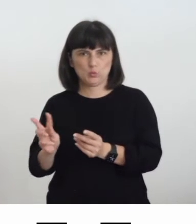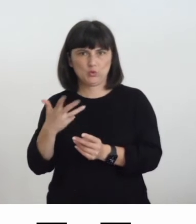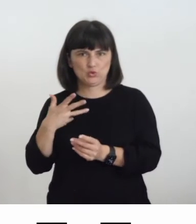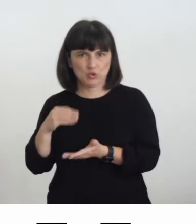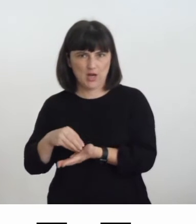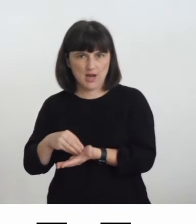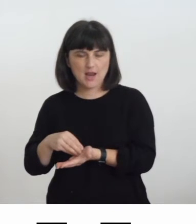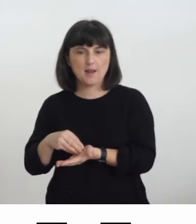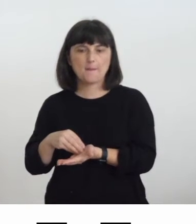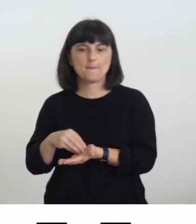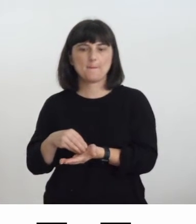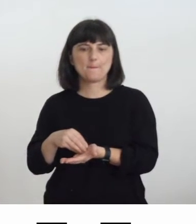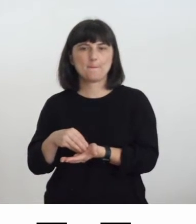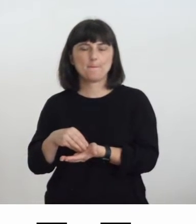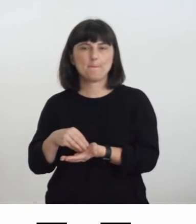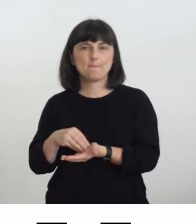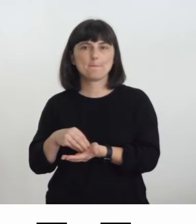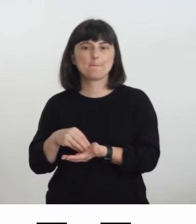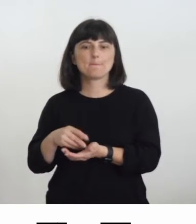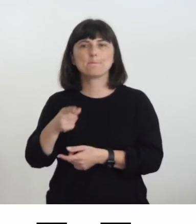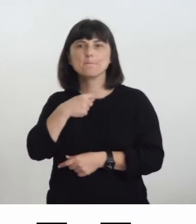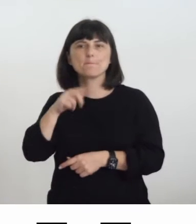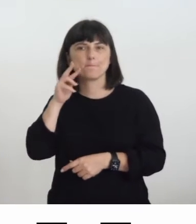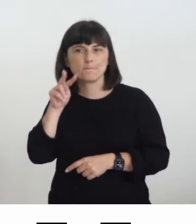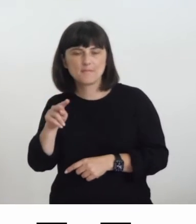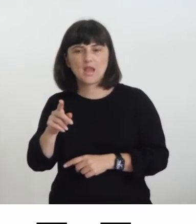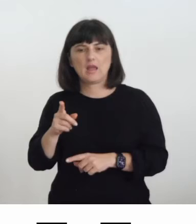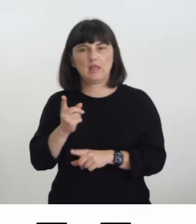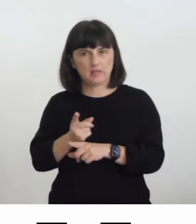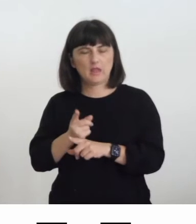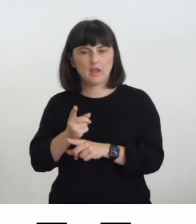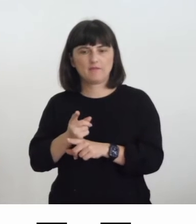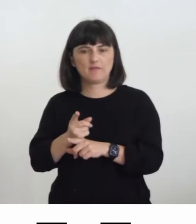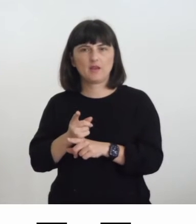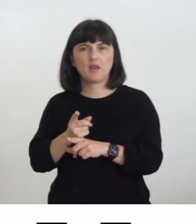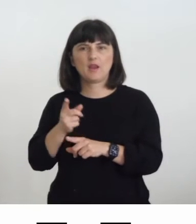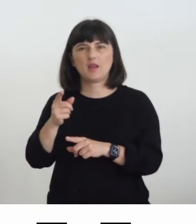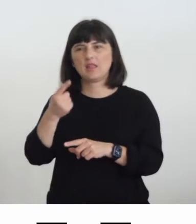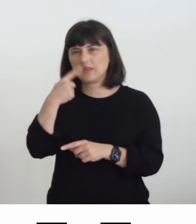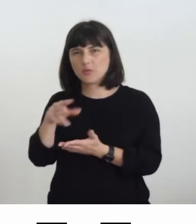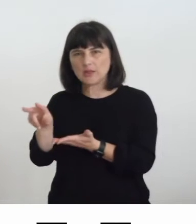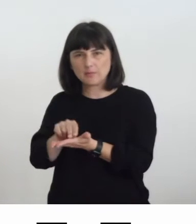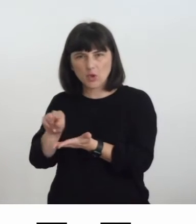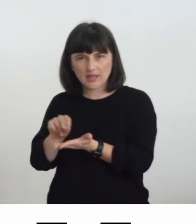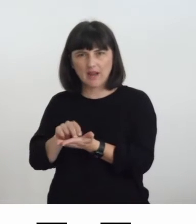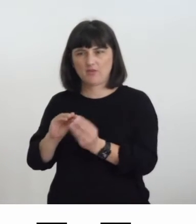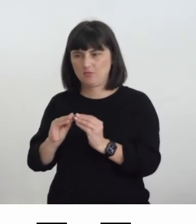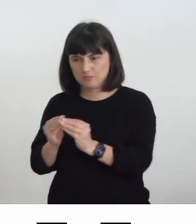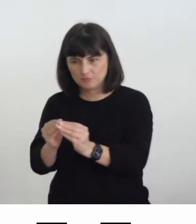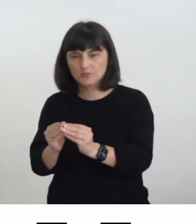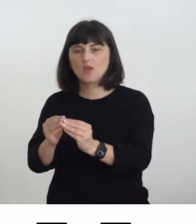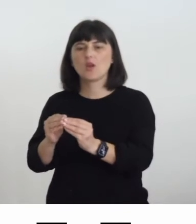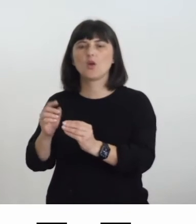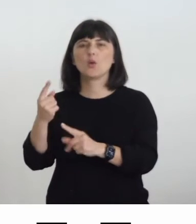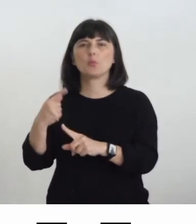è stata posta attenzione nel progetto della tavola alla scelta del carattere tipografico la fonte è un frutiger perché ha un